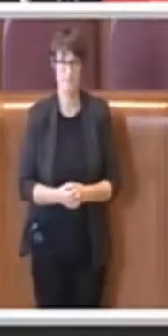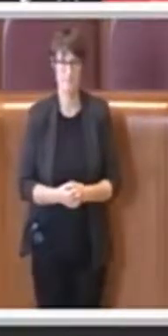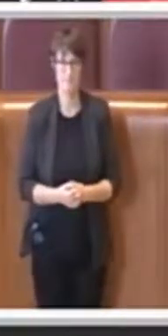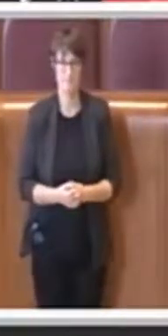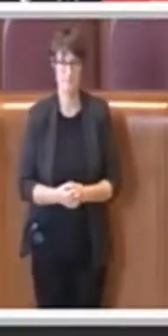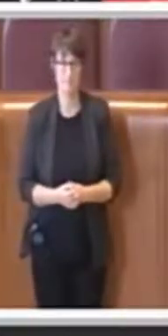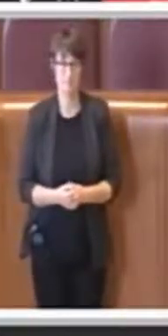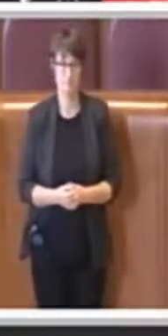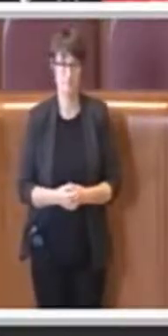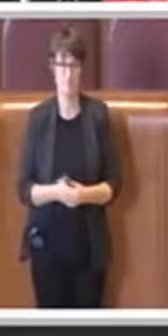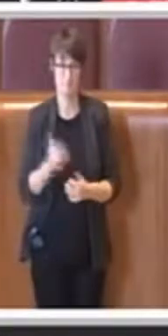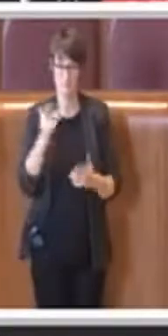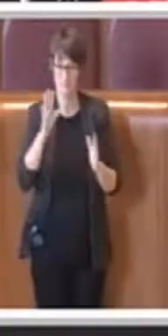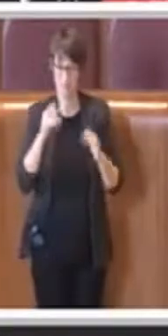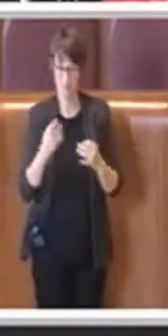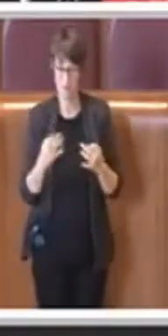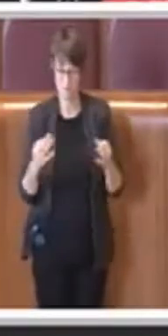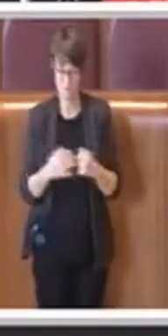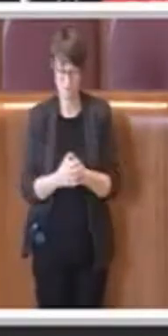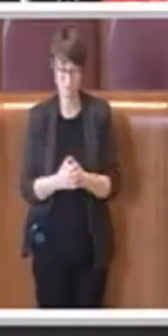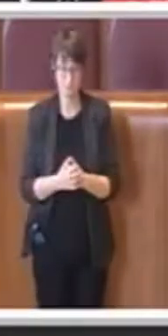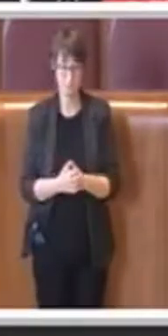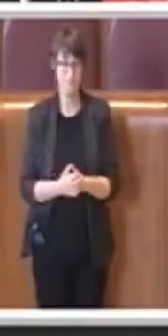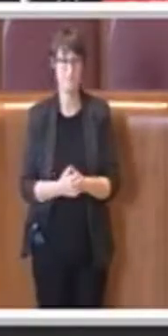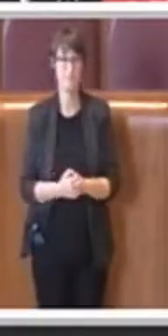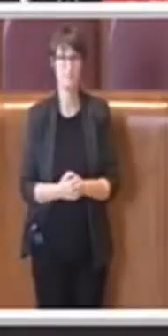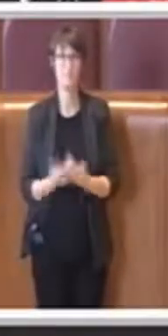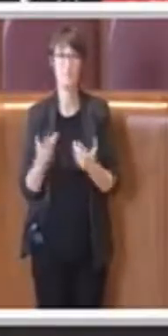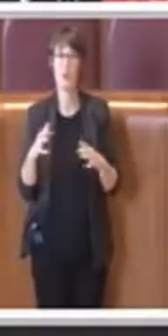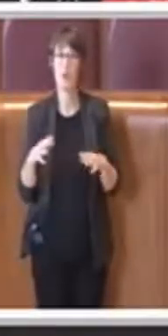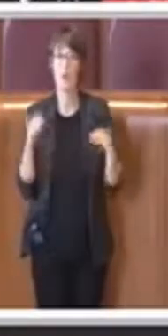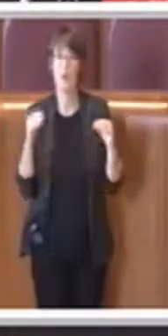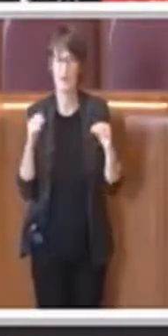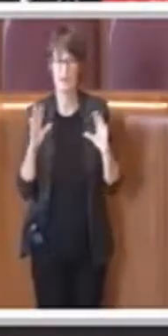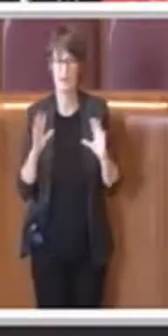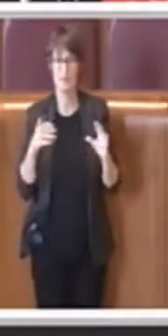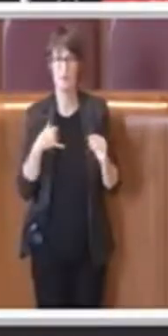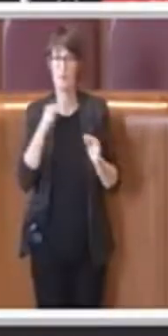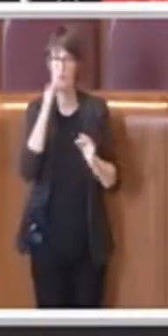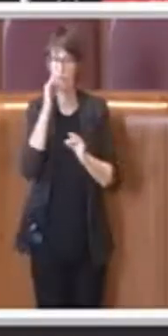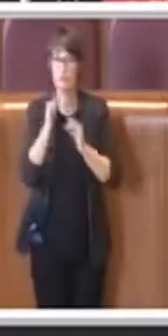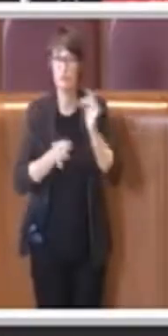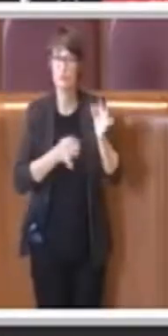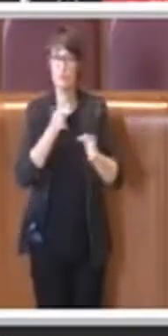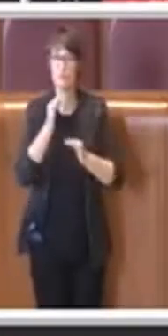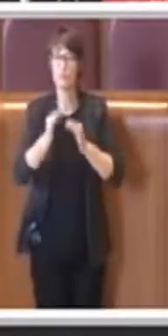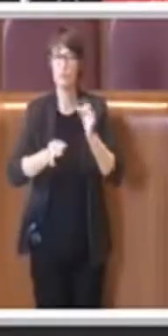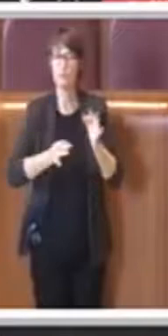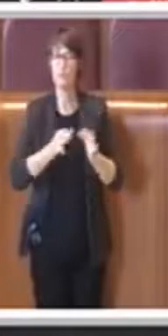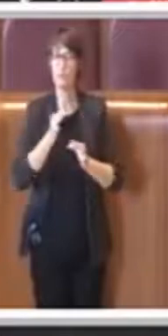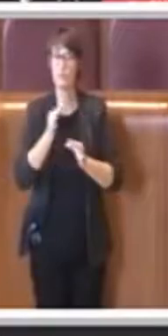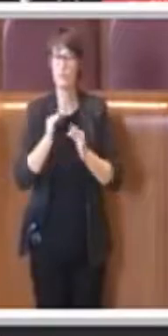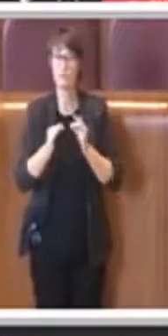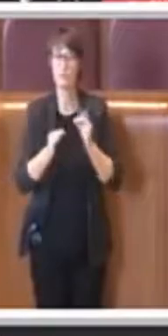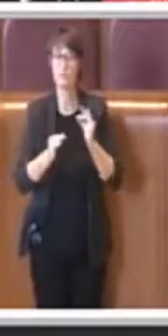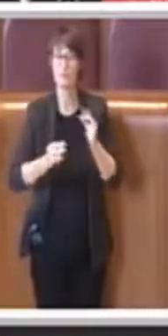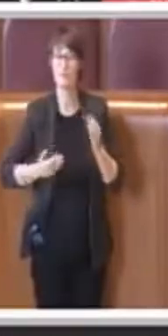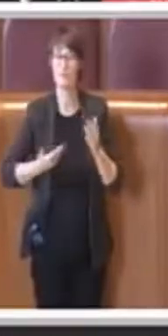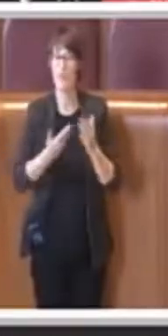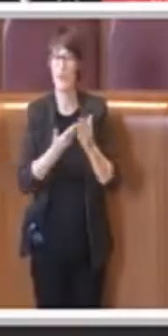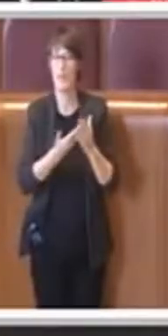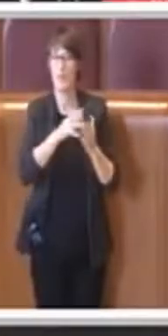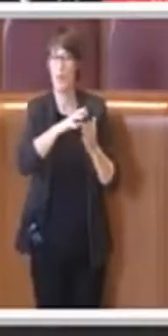Bene, allora iniziamo un attimo a illustrare questa proposta di